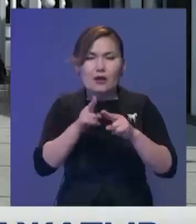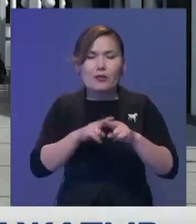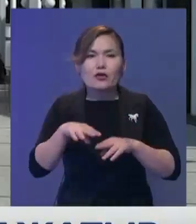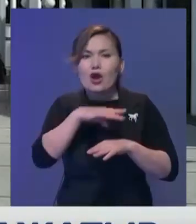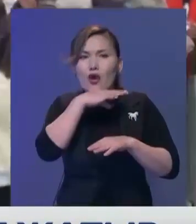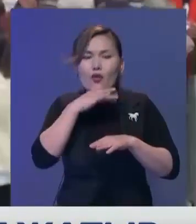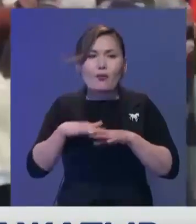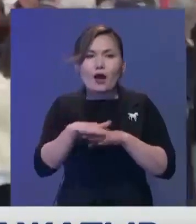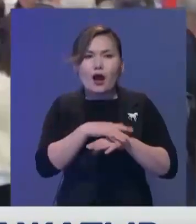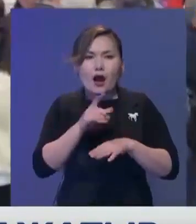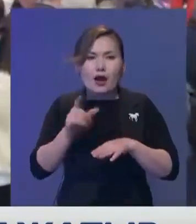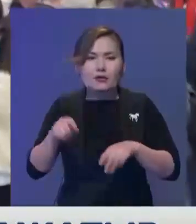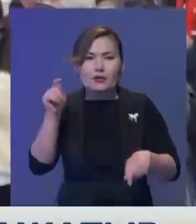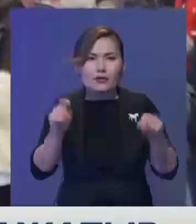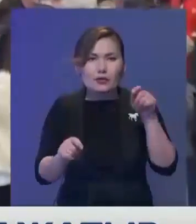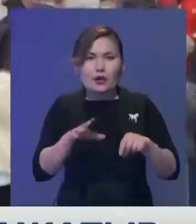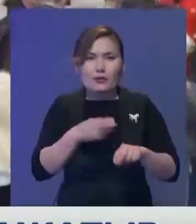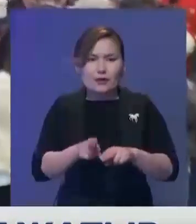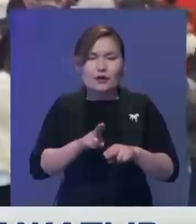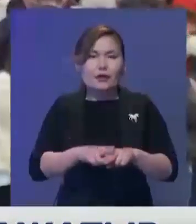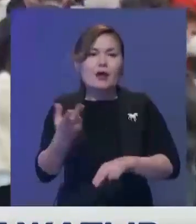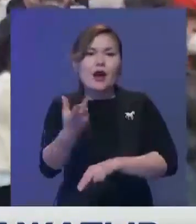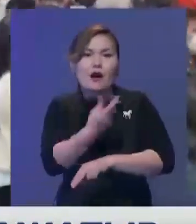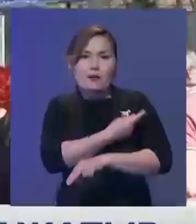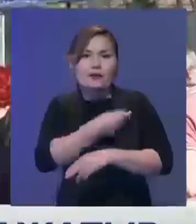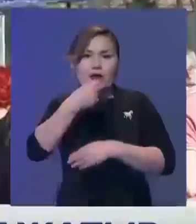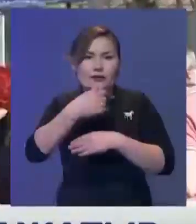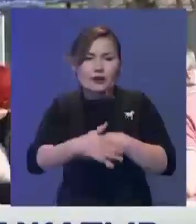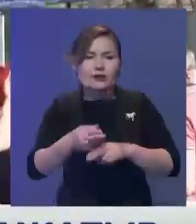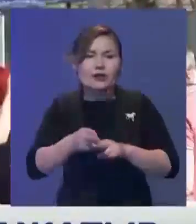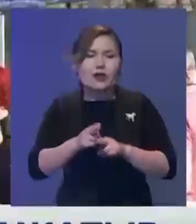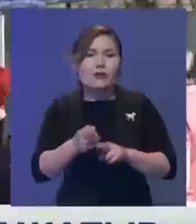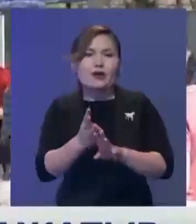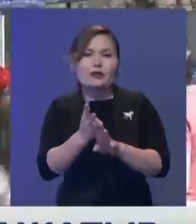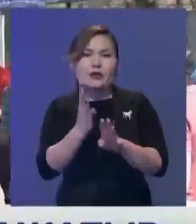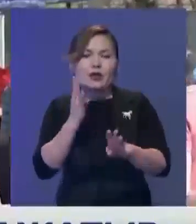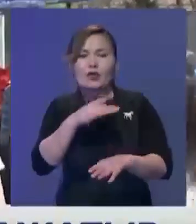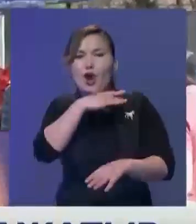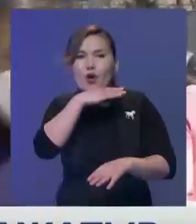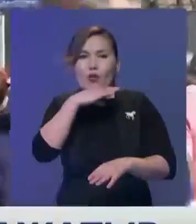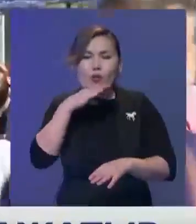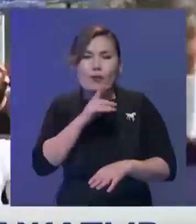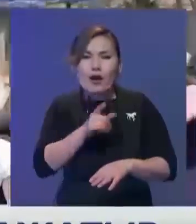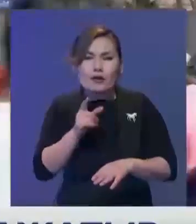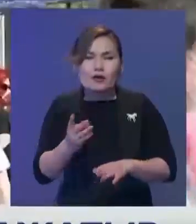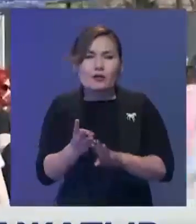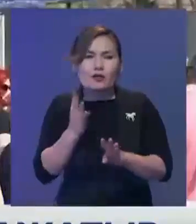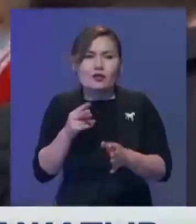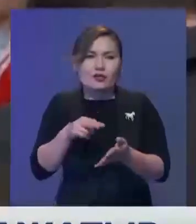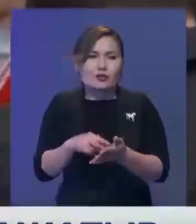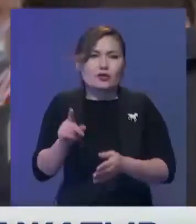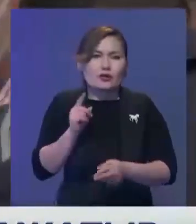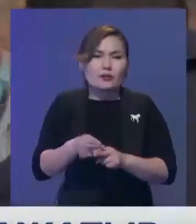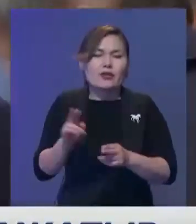адамның қолдай кететінін білмесе егерек. Сөйтіп, вакциналық орталықтарының алдына және Шегарада ұзынсонар кезек пайда болып.